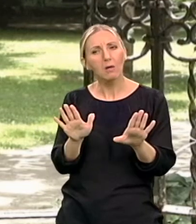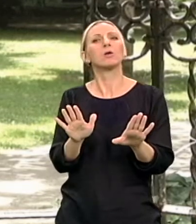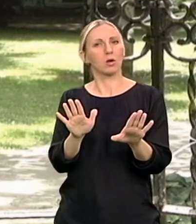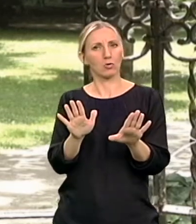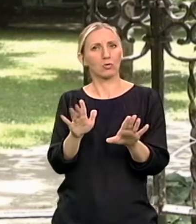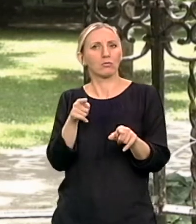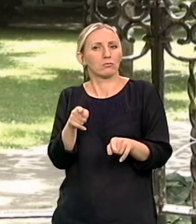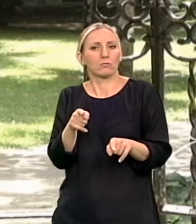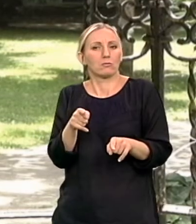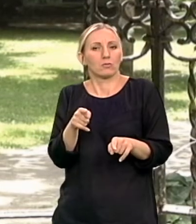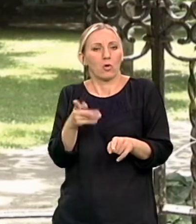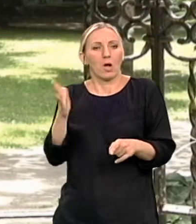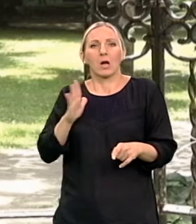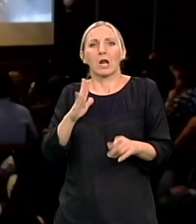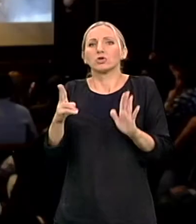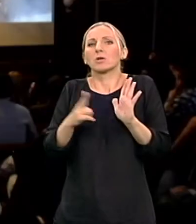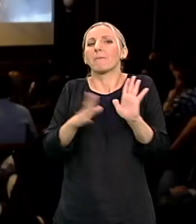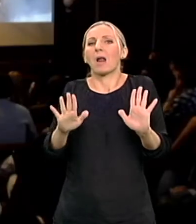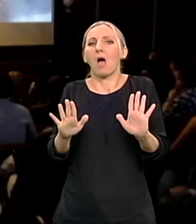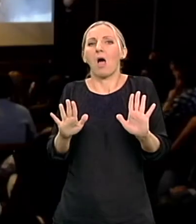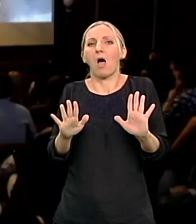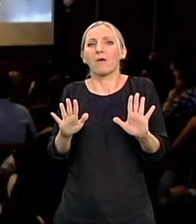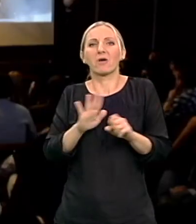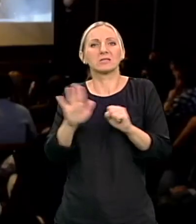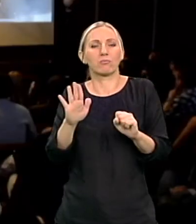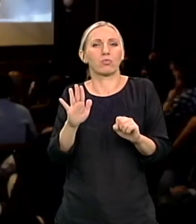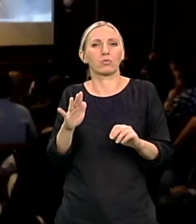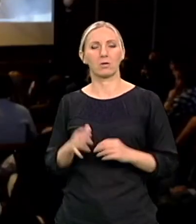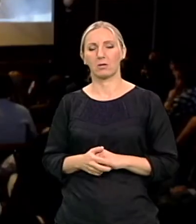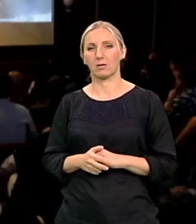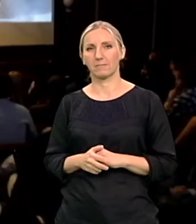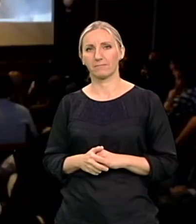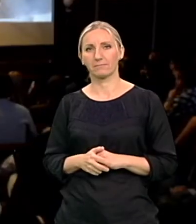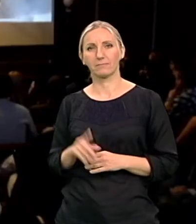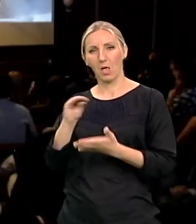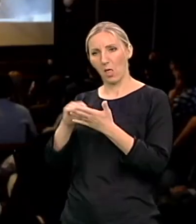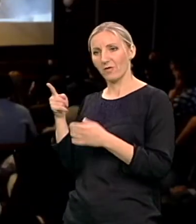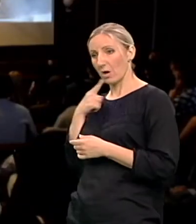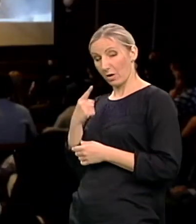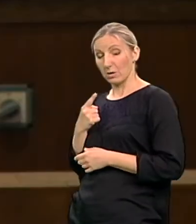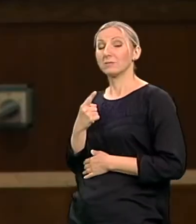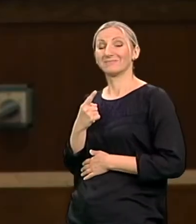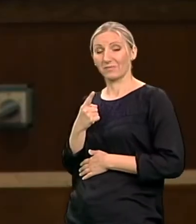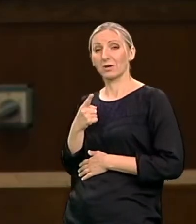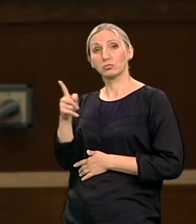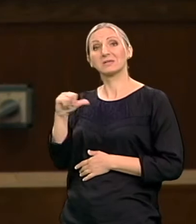ispunjena građanska prava. Ono što je zanimljivo, ti si pored te ogromne svoje lične borbe,